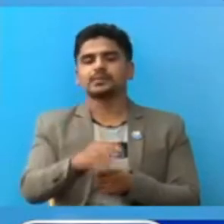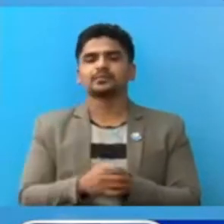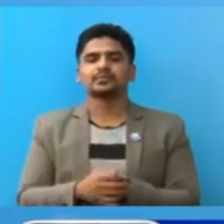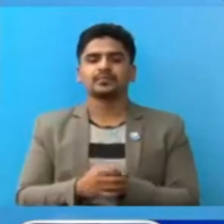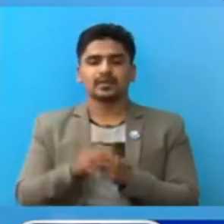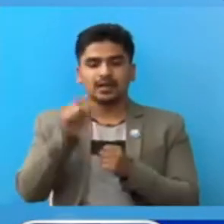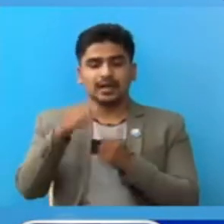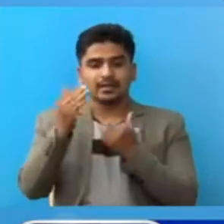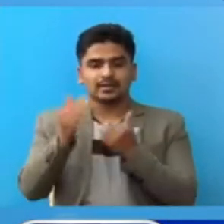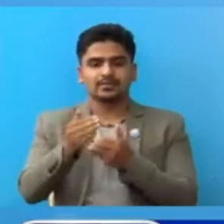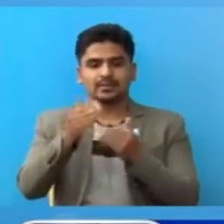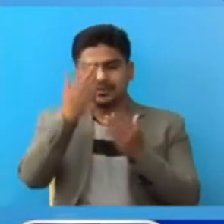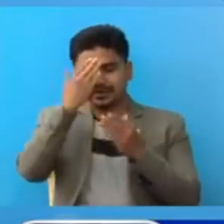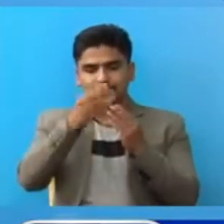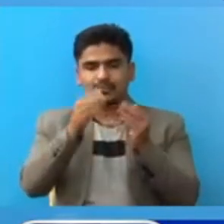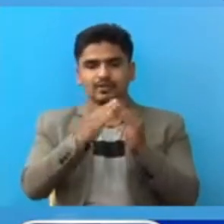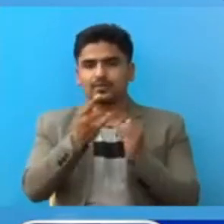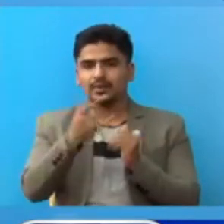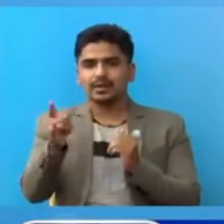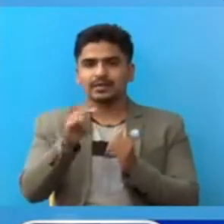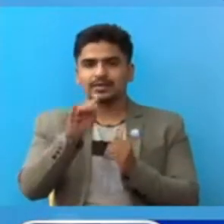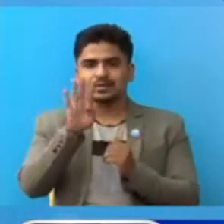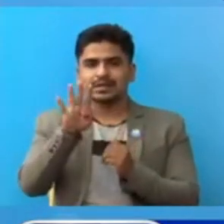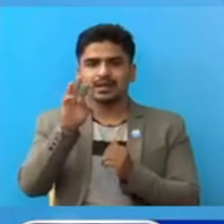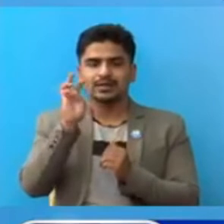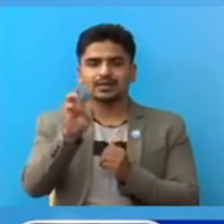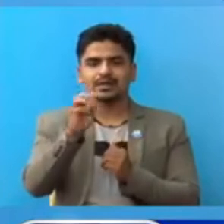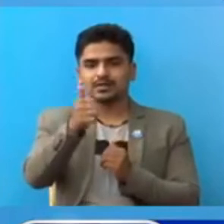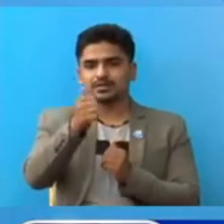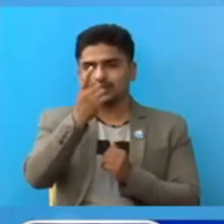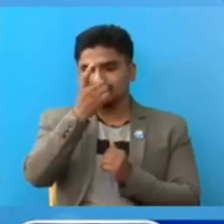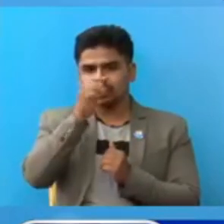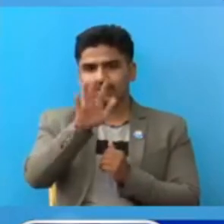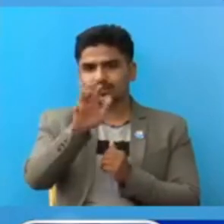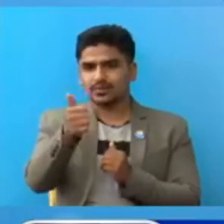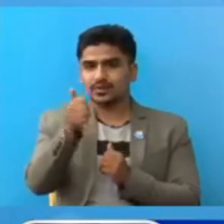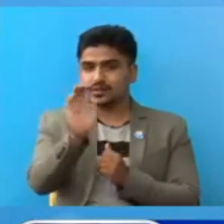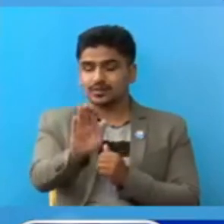आजा सम्मा डिश्चाज होने को संख्या 4666